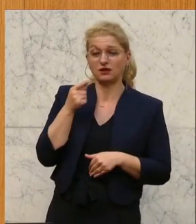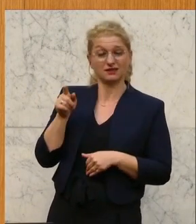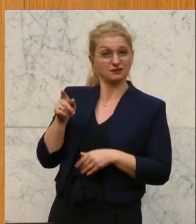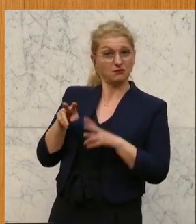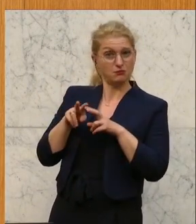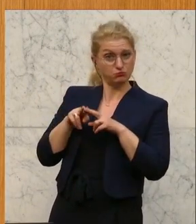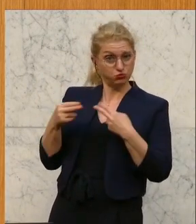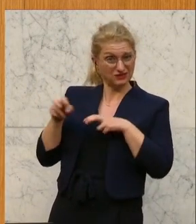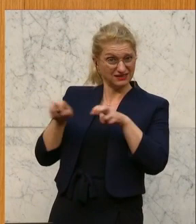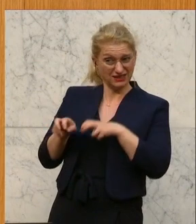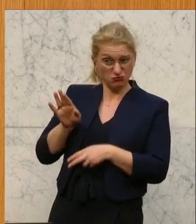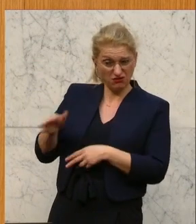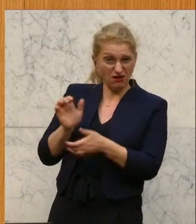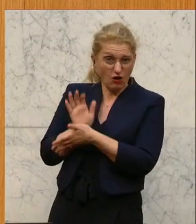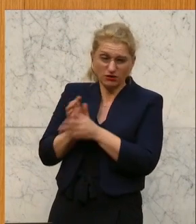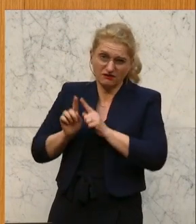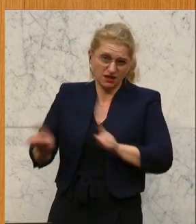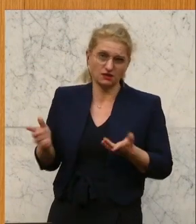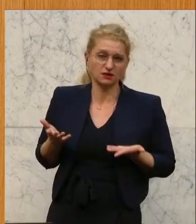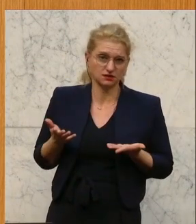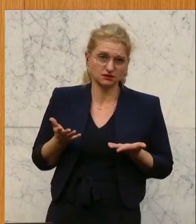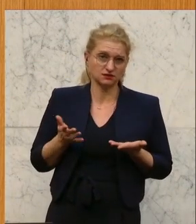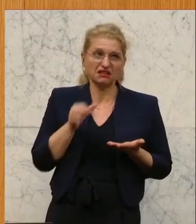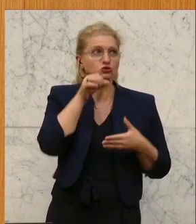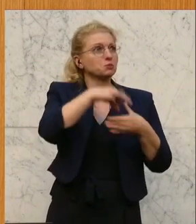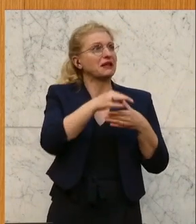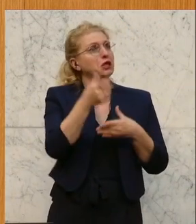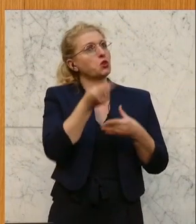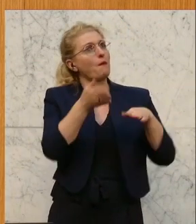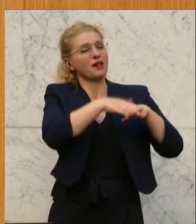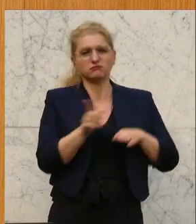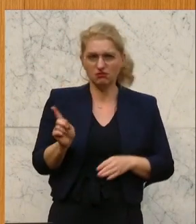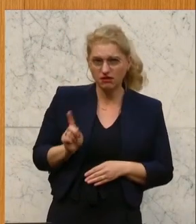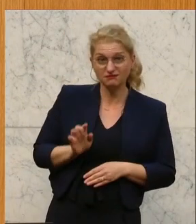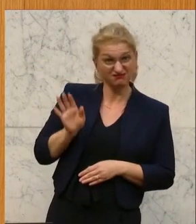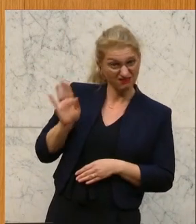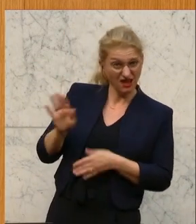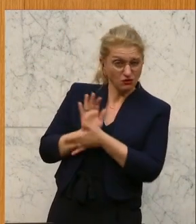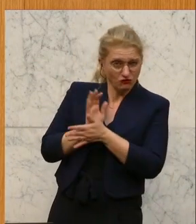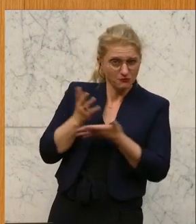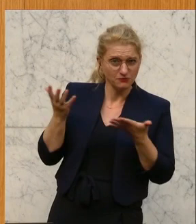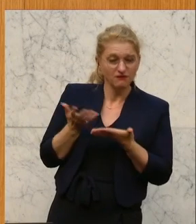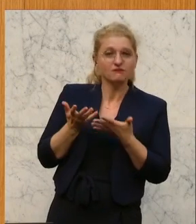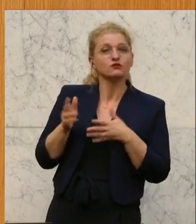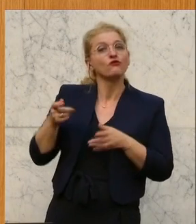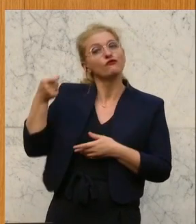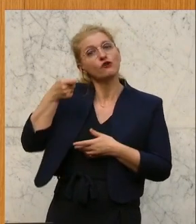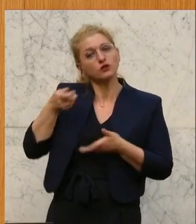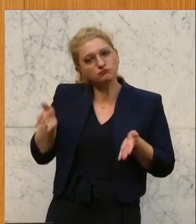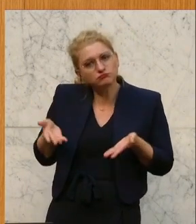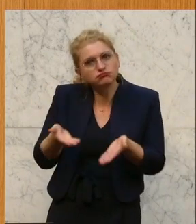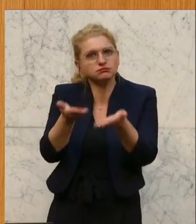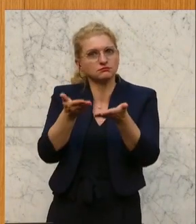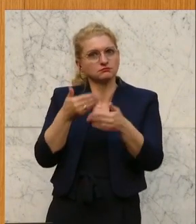ist ein anderer. Das ist nicht Spenden verdoppeln. Sondern der Job der Bundesregierung wäre hier, Förderungen auf den Weg zu bringen und hier halt gezielt zu